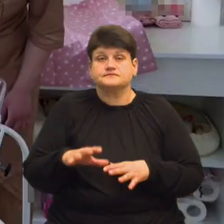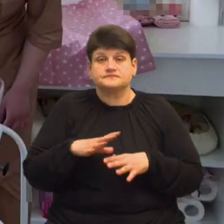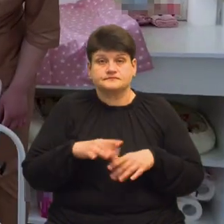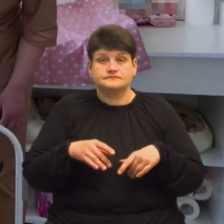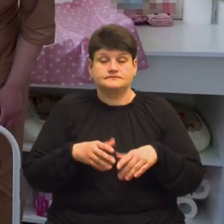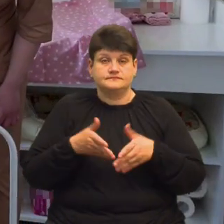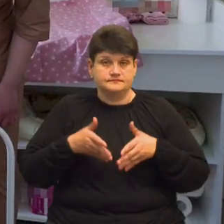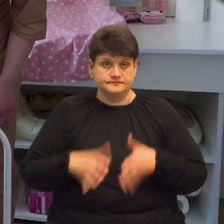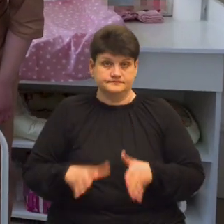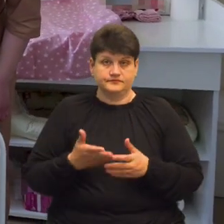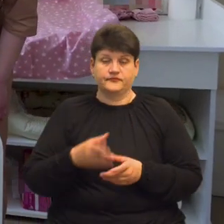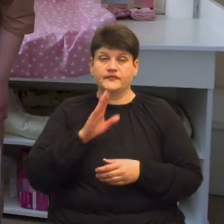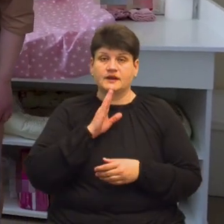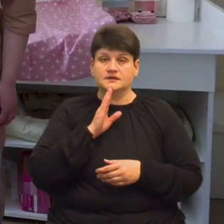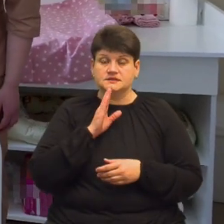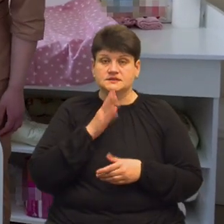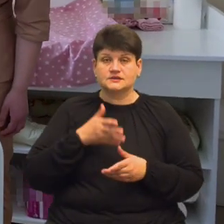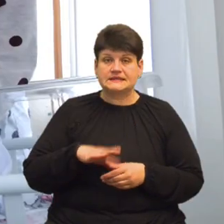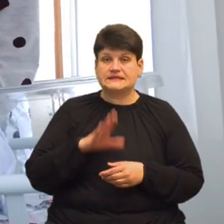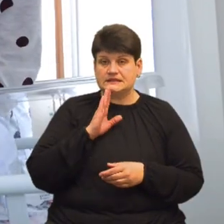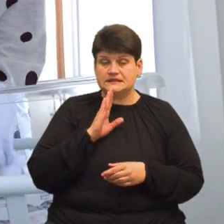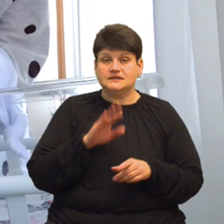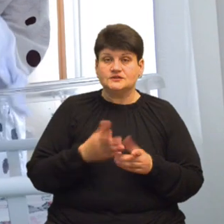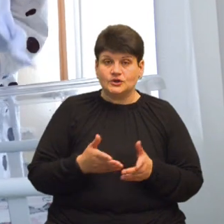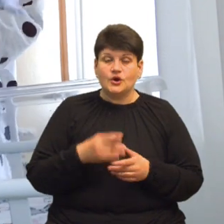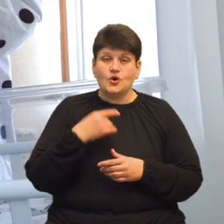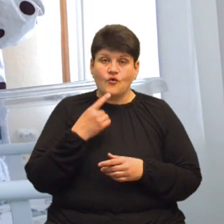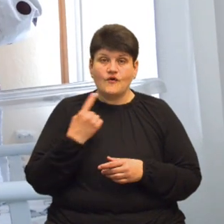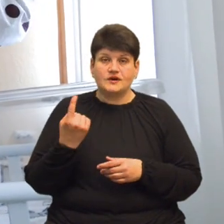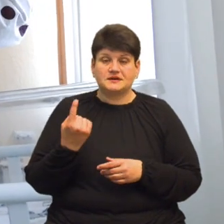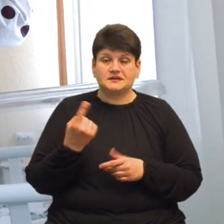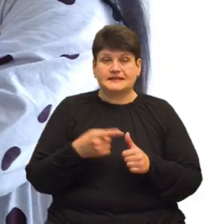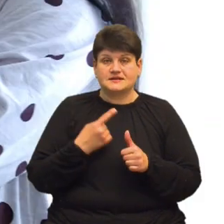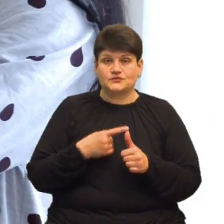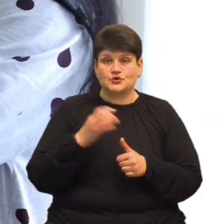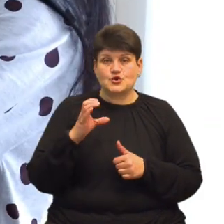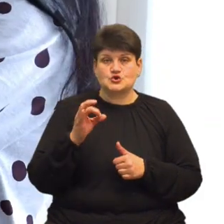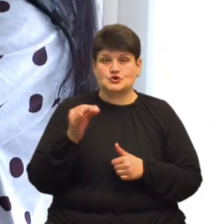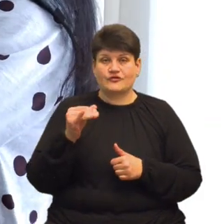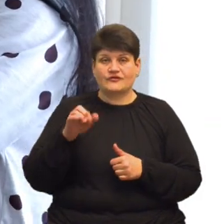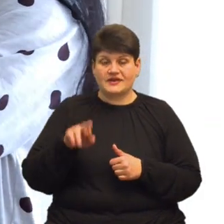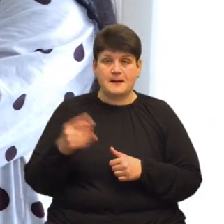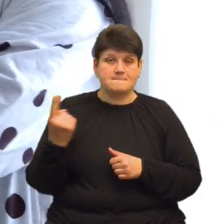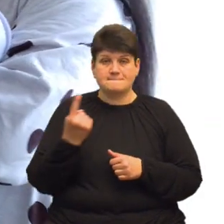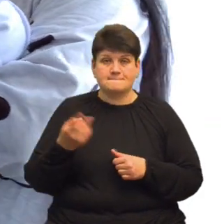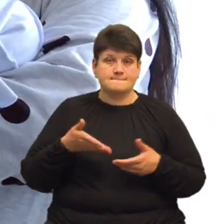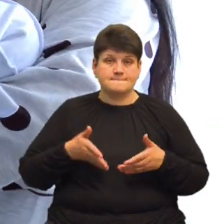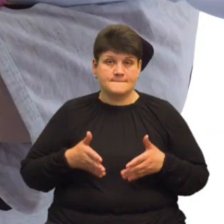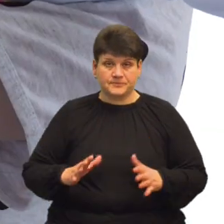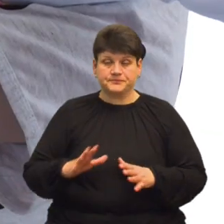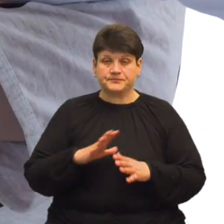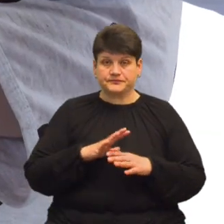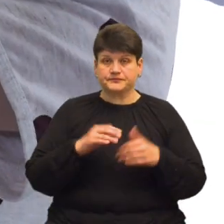– Іванна Боднарчук. Жінка народила дівчинку. Каже, первістка назвуть Софією. Серші пологи дуже швидко пройшли.